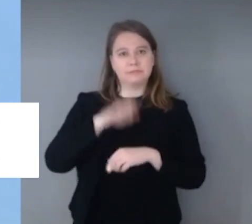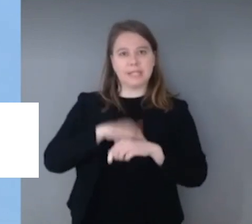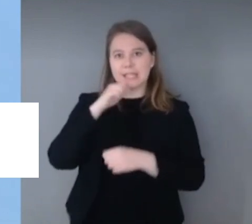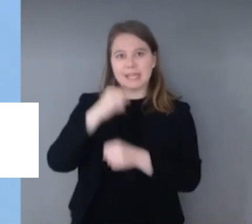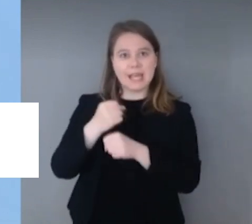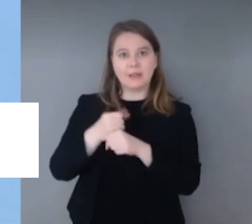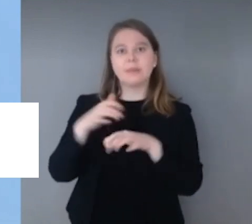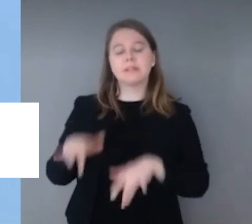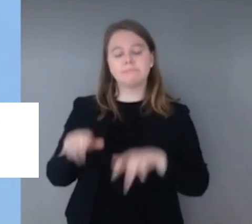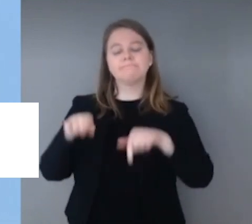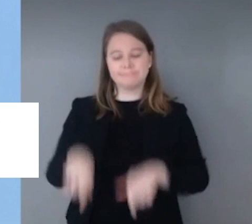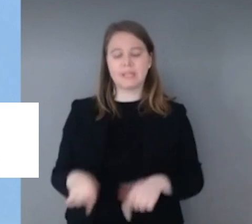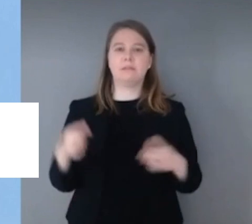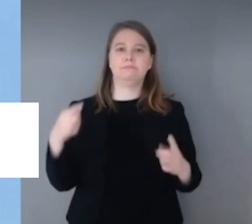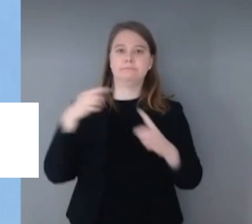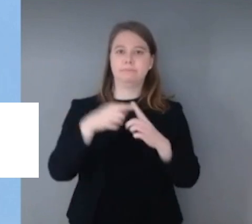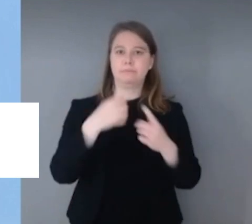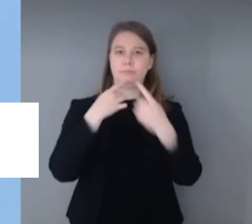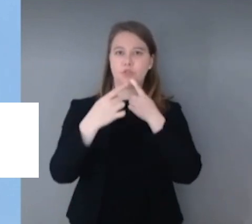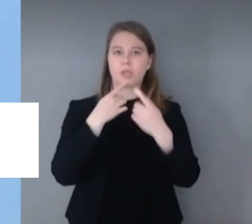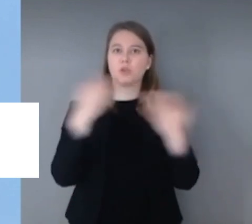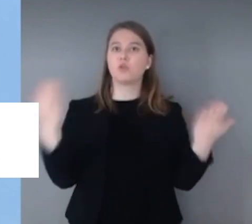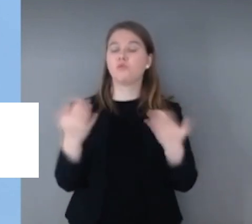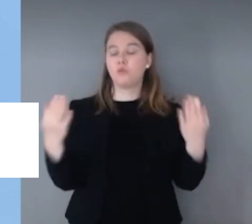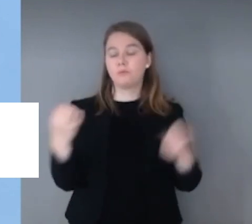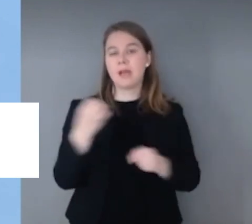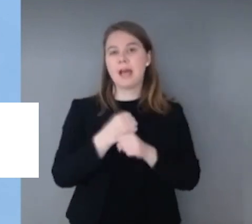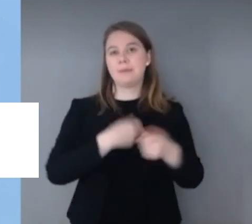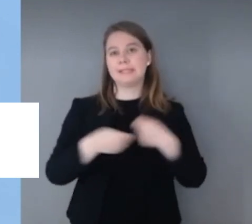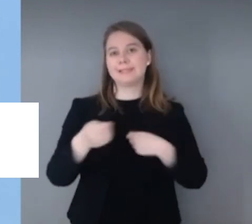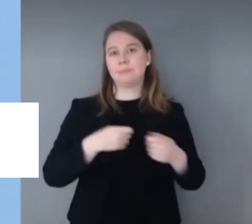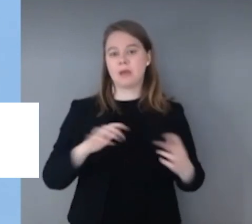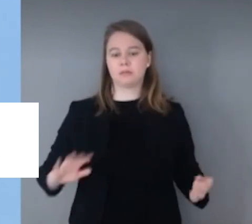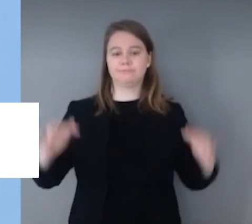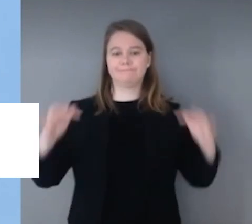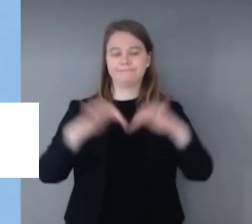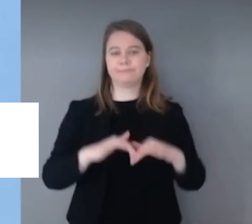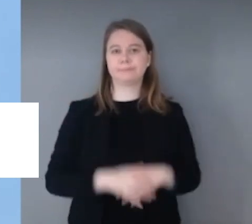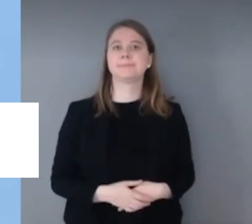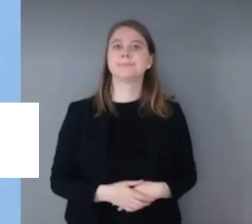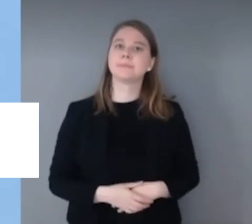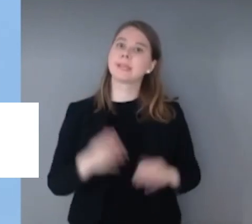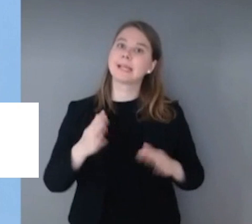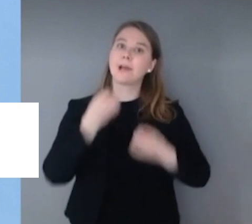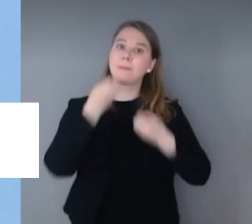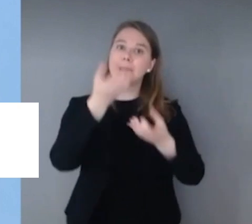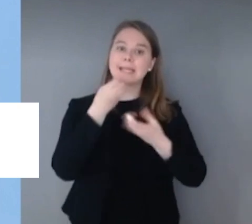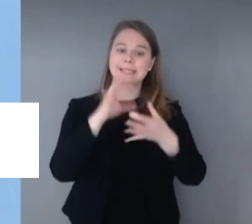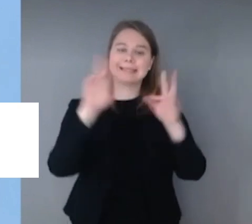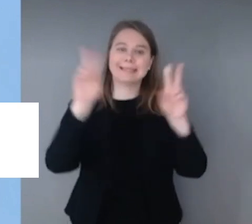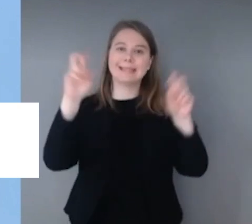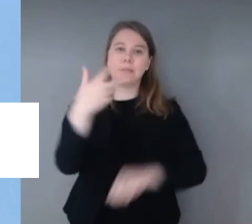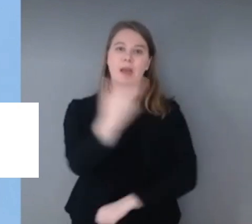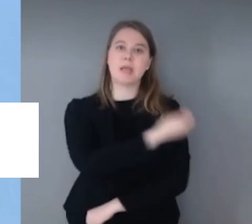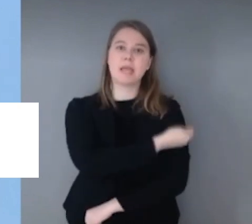beitragen. Ich kann Ihnen berichten, dass wir im Bereich der Impfungen erfreulicherweise